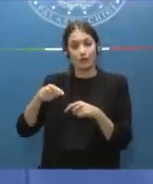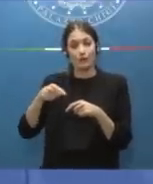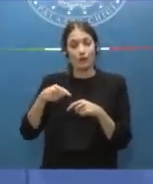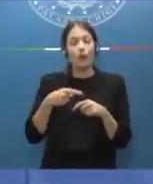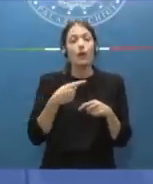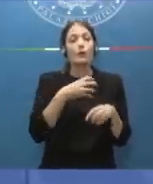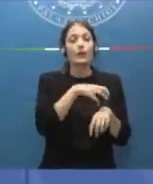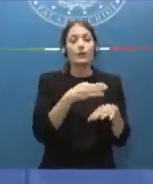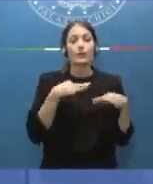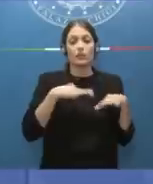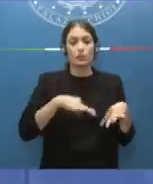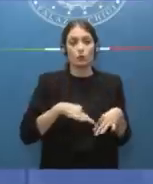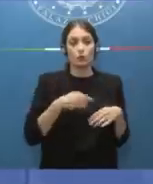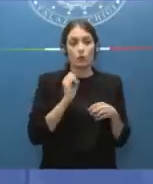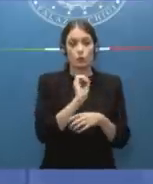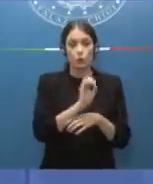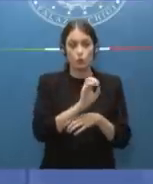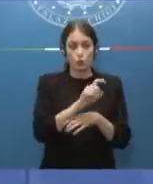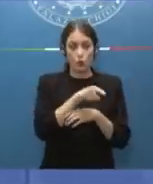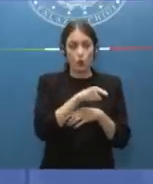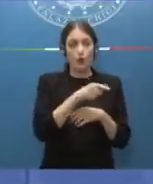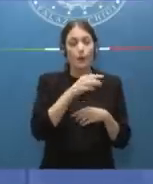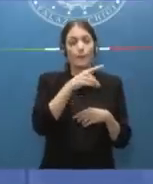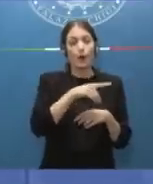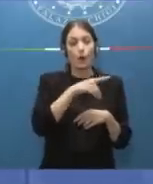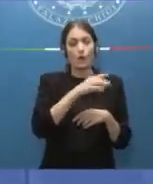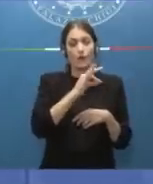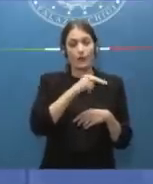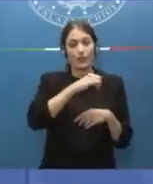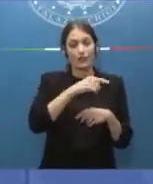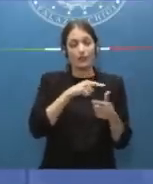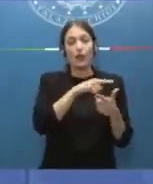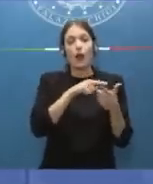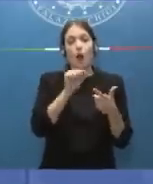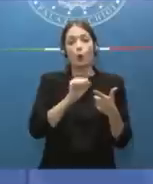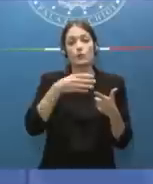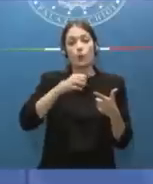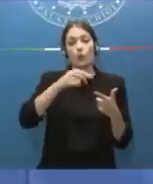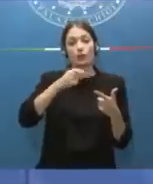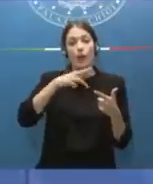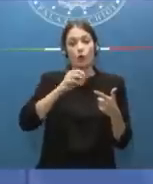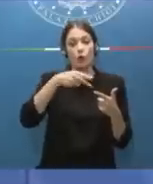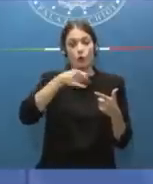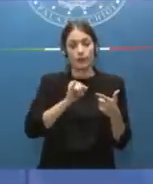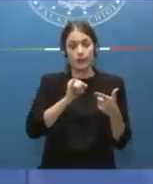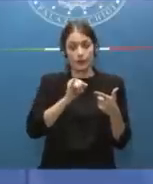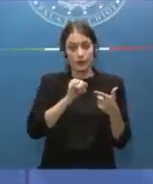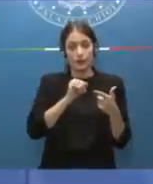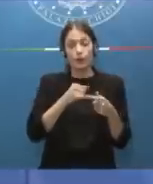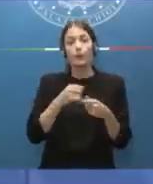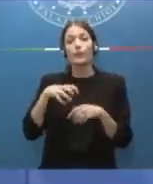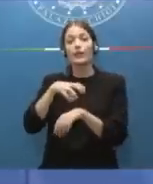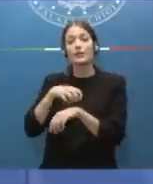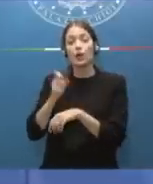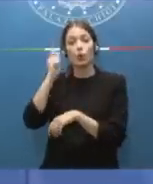sottosegretario Paola Frassinetti, quello dell'Università della Ricerca Augusta Montaruli. Il Ministero della Cultura